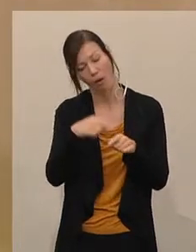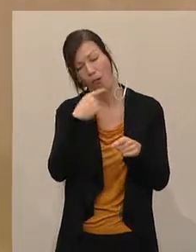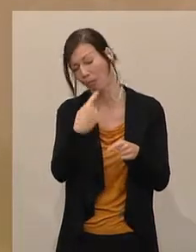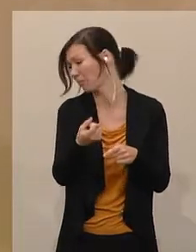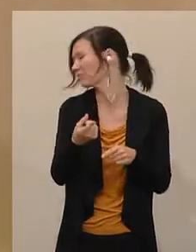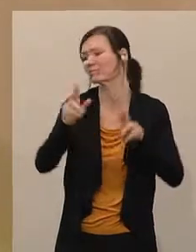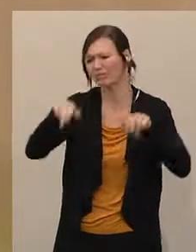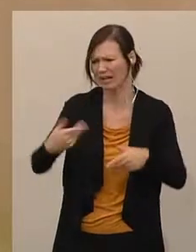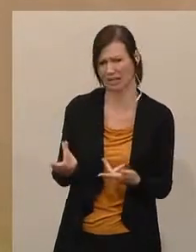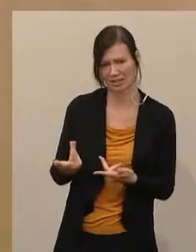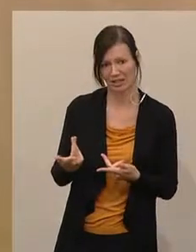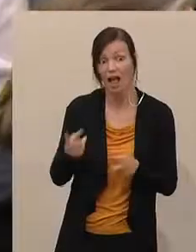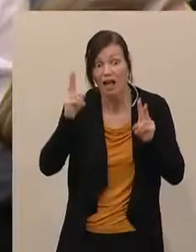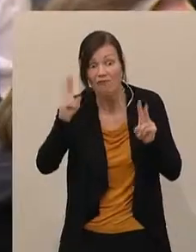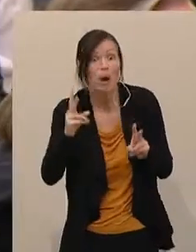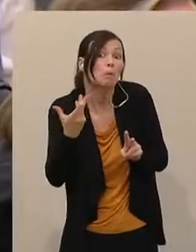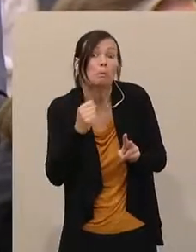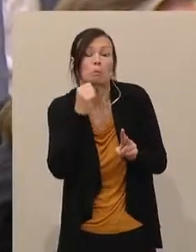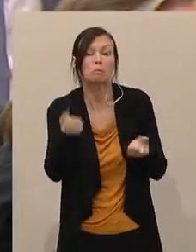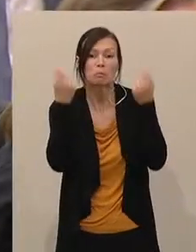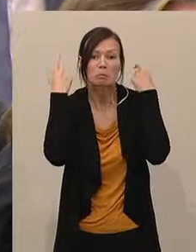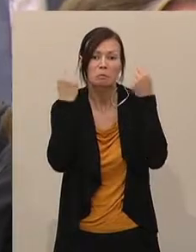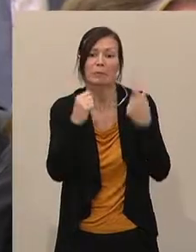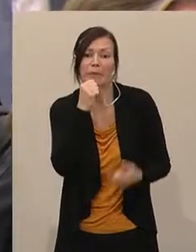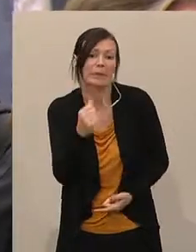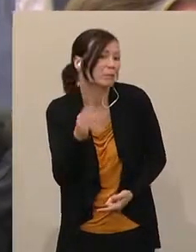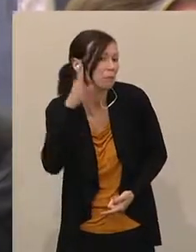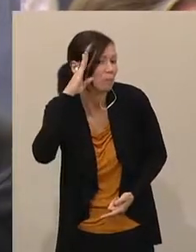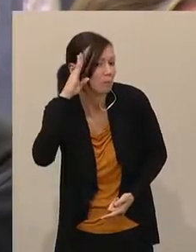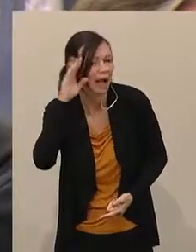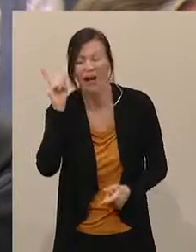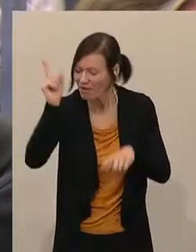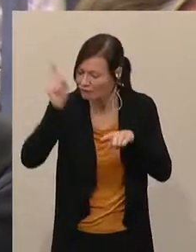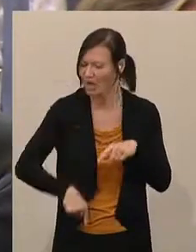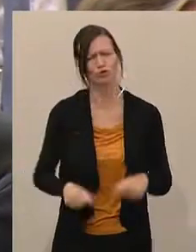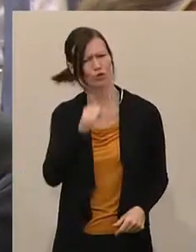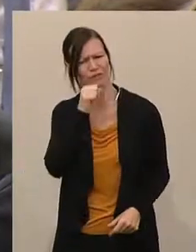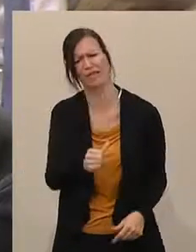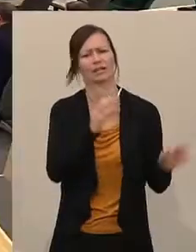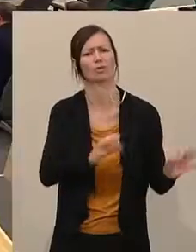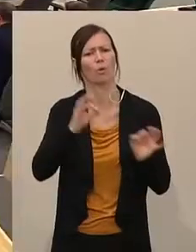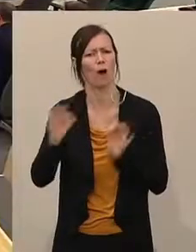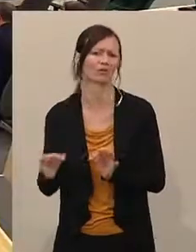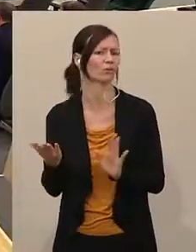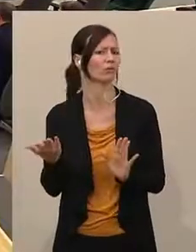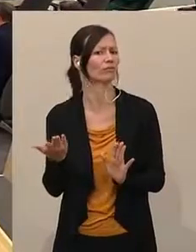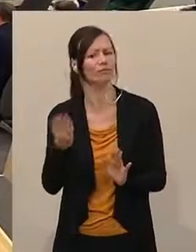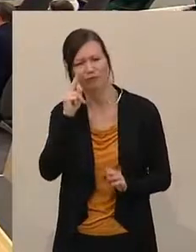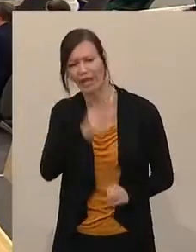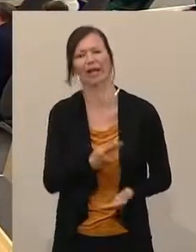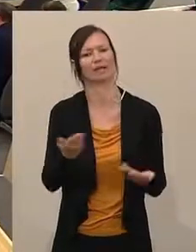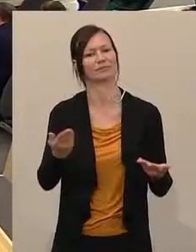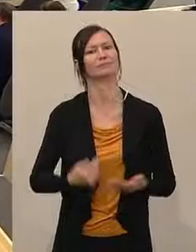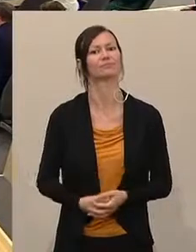Problem. Es ist nur einfach falsch, was Sie hier behauptet haben und noch darüber hinaus unerhört. Applaus ARD Text